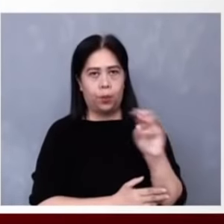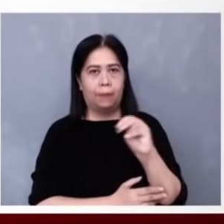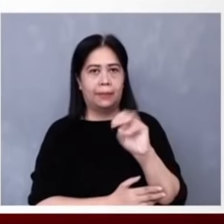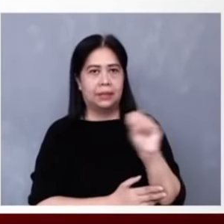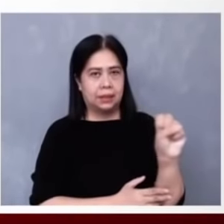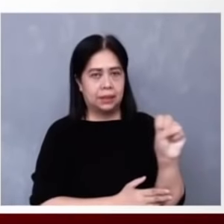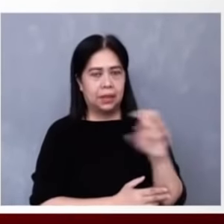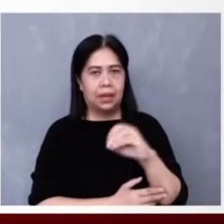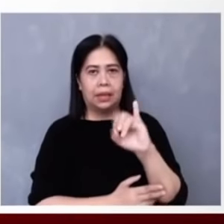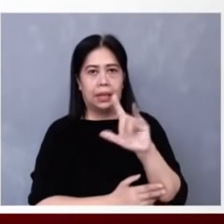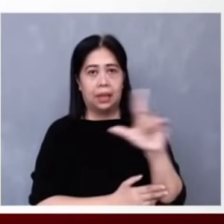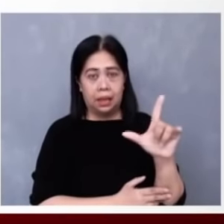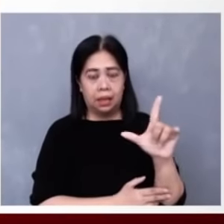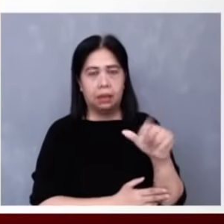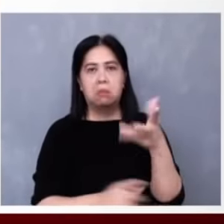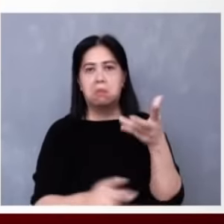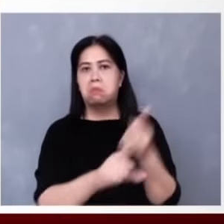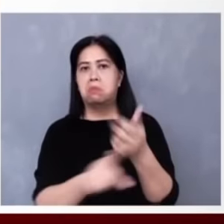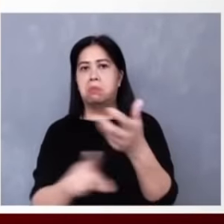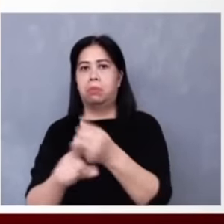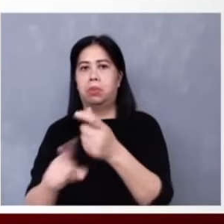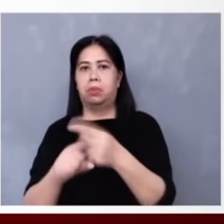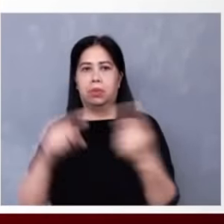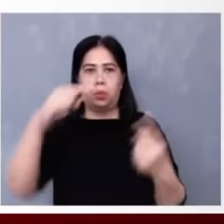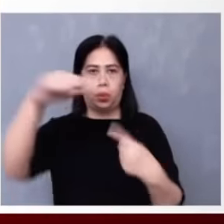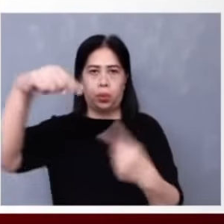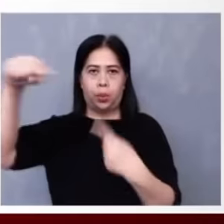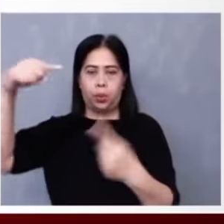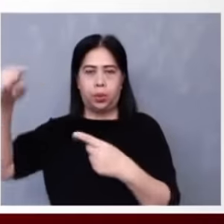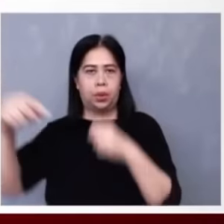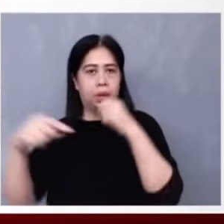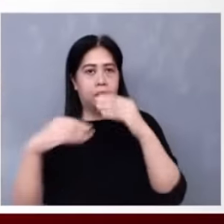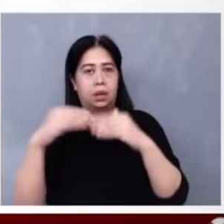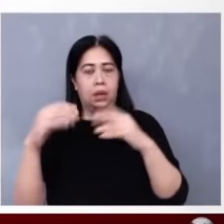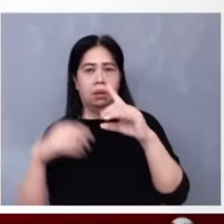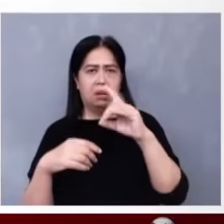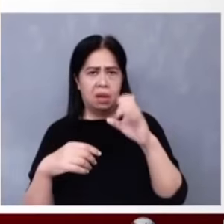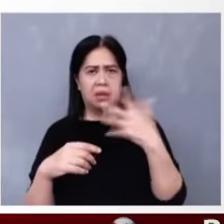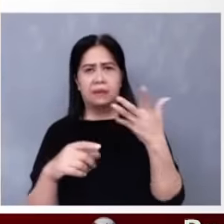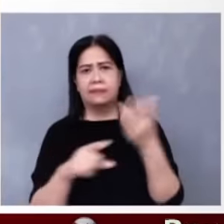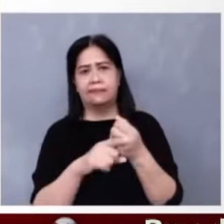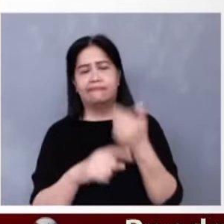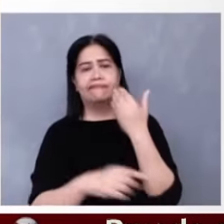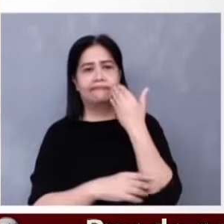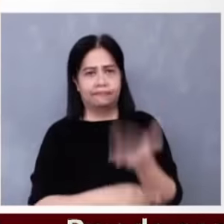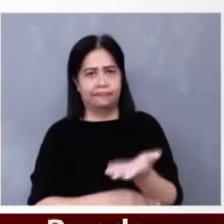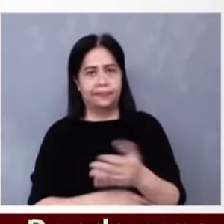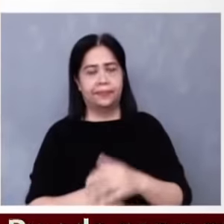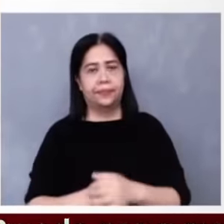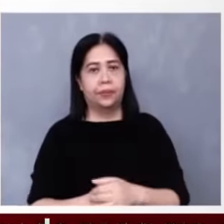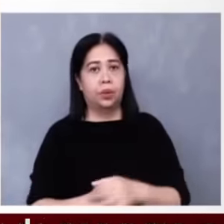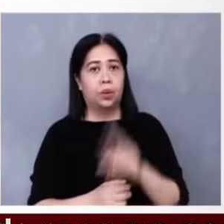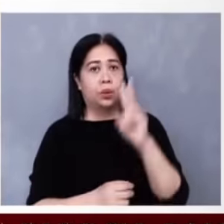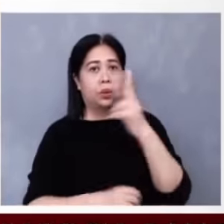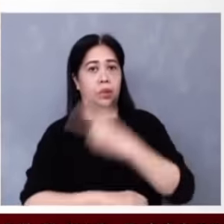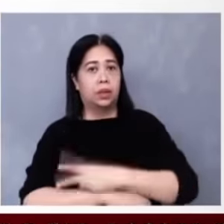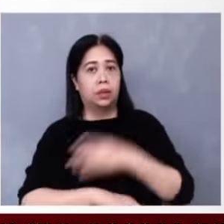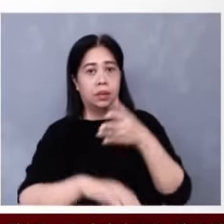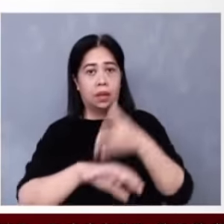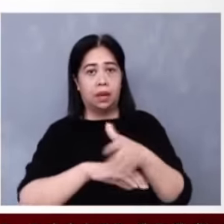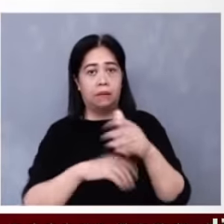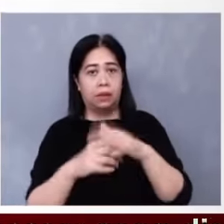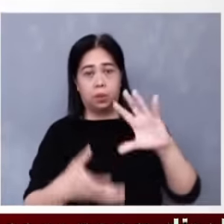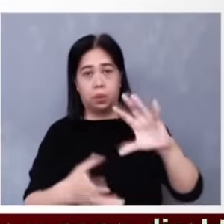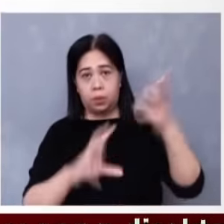Illinois na tinimaan ng mga buhawi. Hindi bababa sa isang daan ang tinatayang namatay. Dalawang araw matapos ang pananalasa,